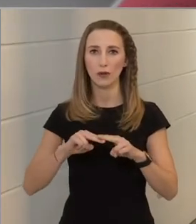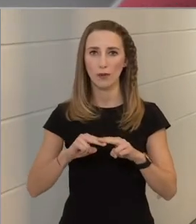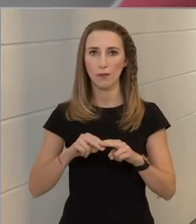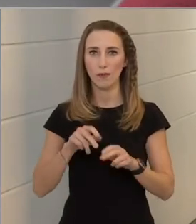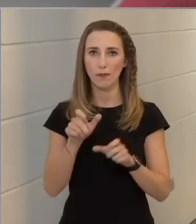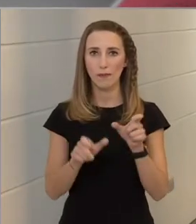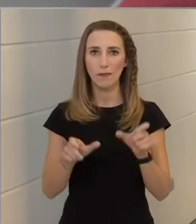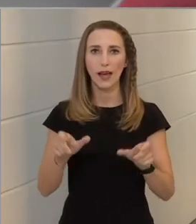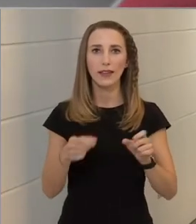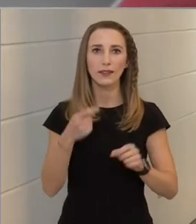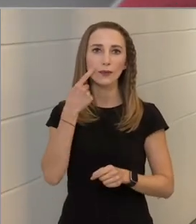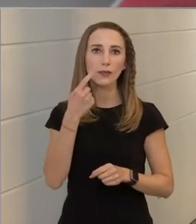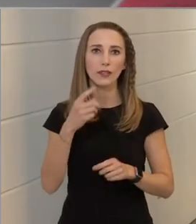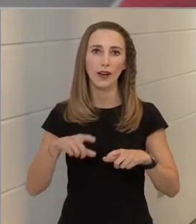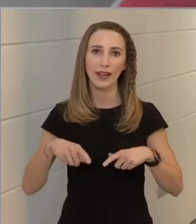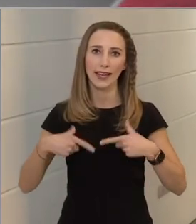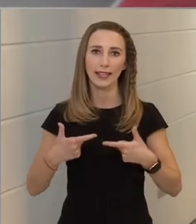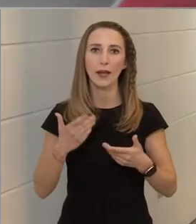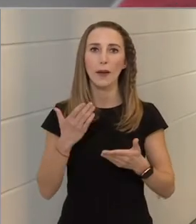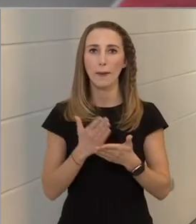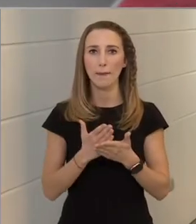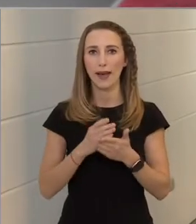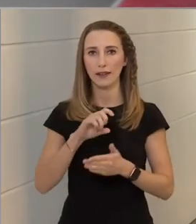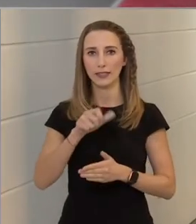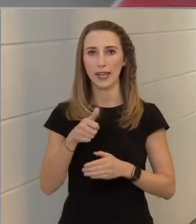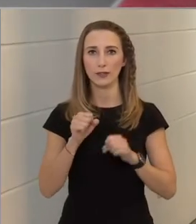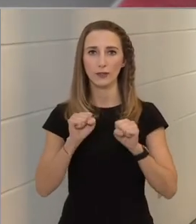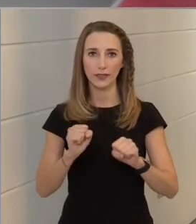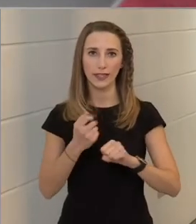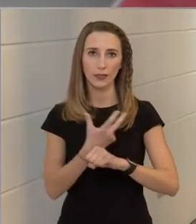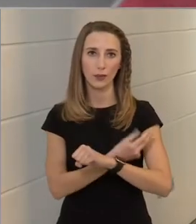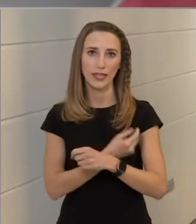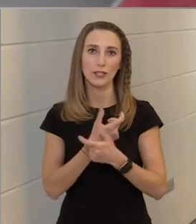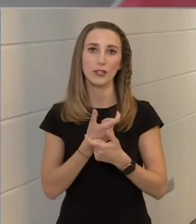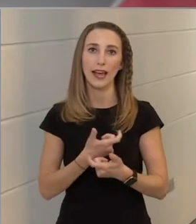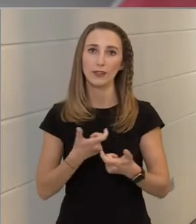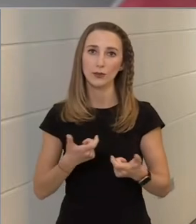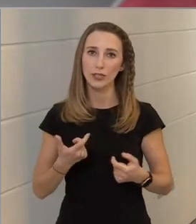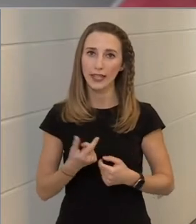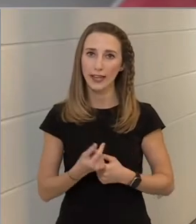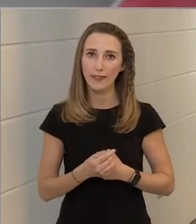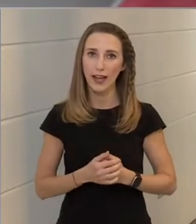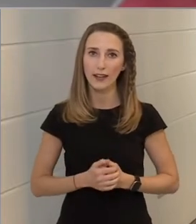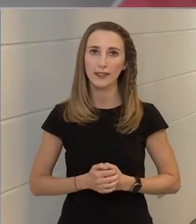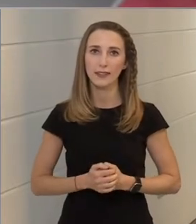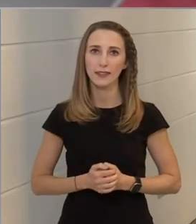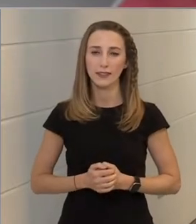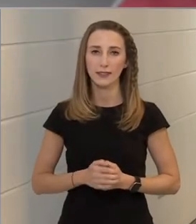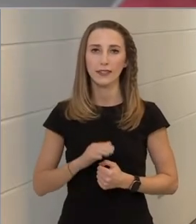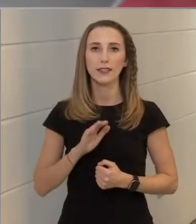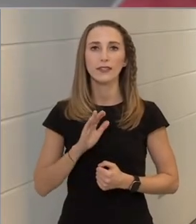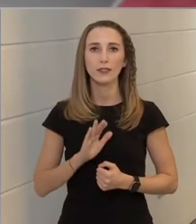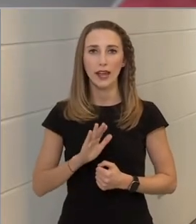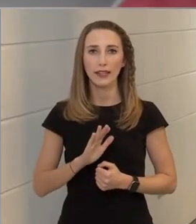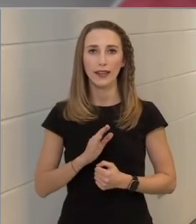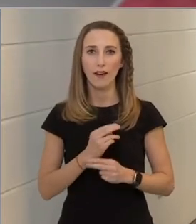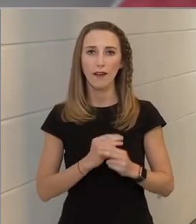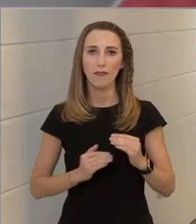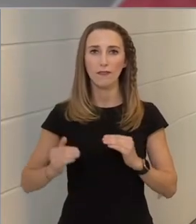tudjanak élni, már az első védőoltás lehetőségével, és ennek a